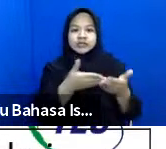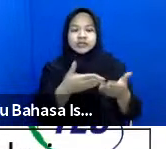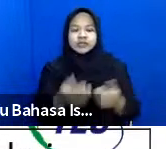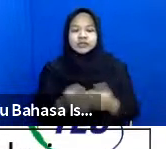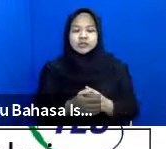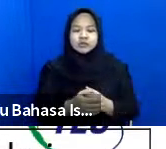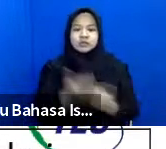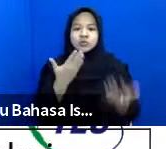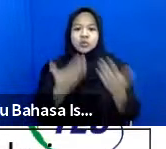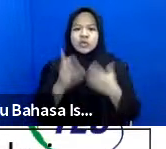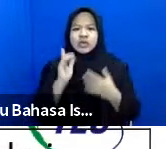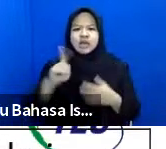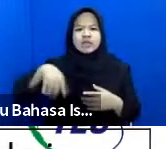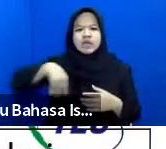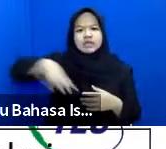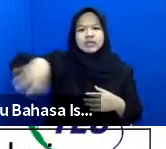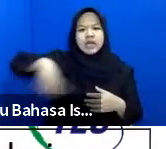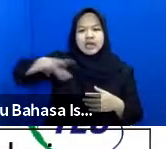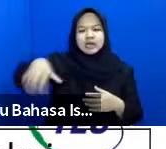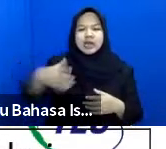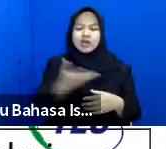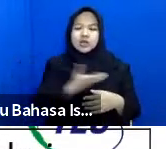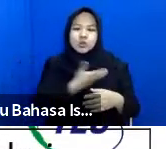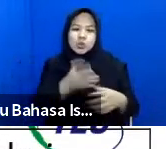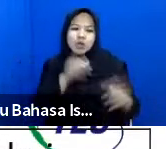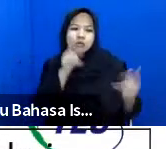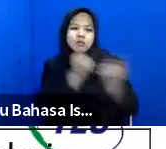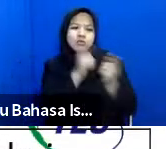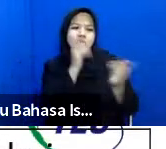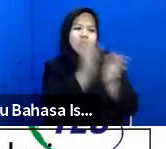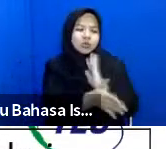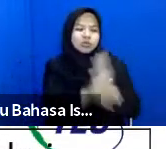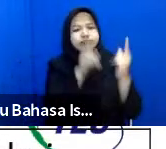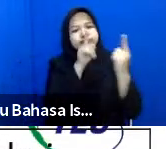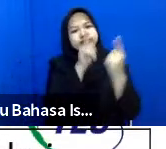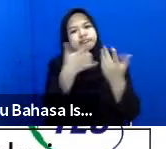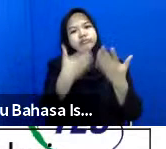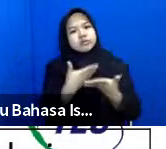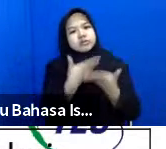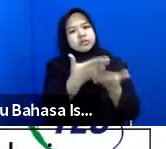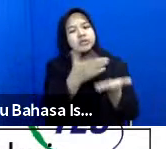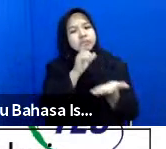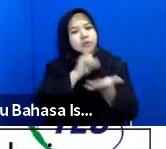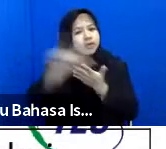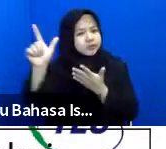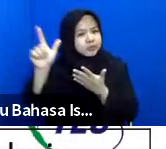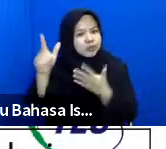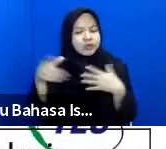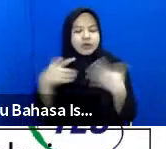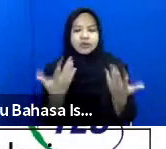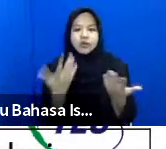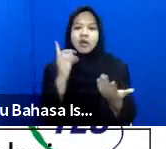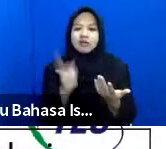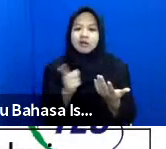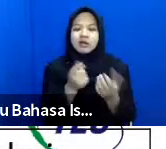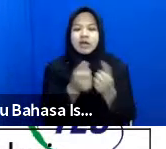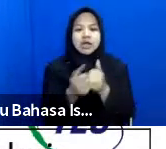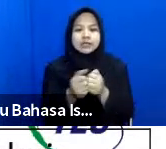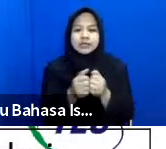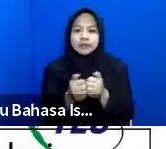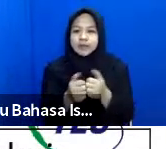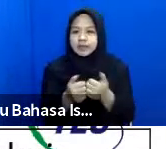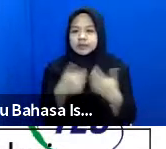mungkin ada daerah yang lebih suka bertemu langsung bertatap muka dan memberikan pengaduan atau ada yang lewat SMS